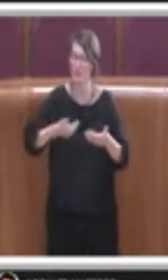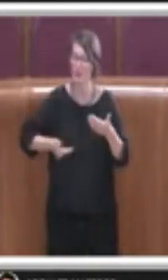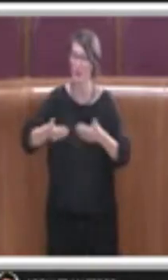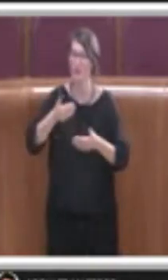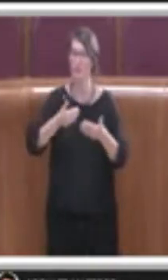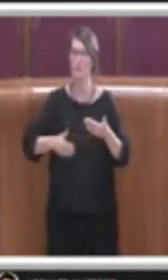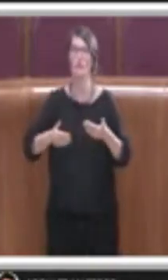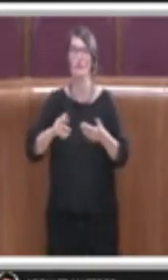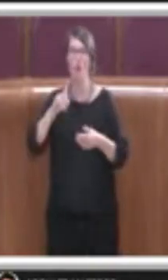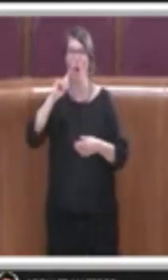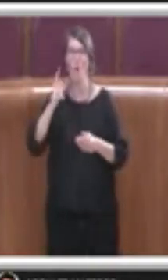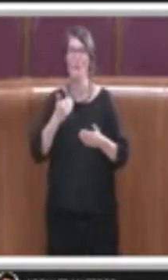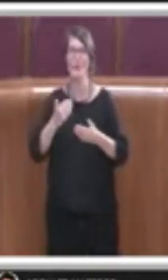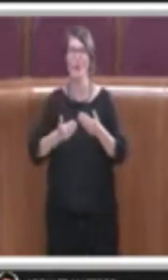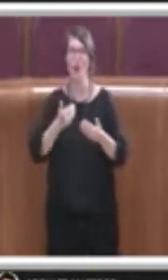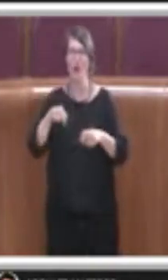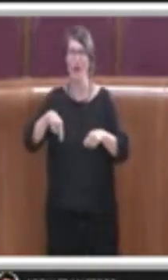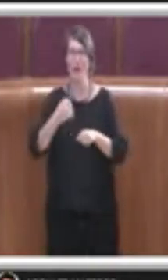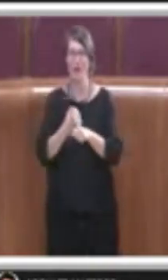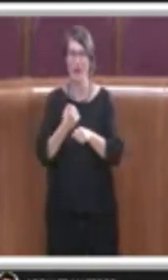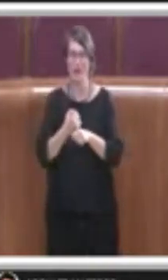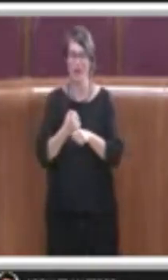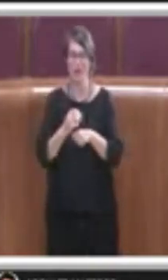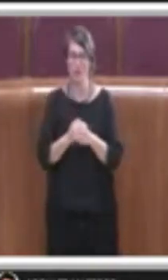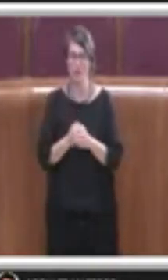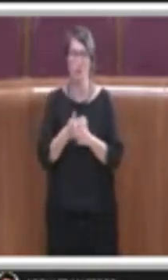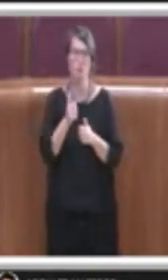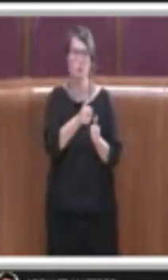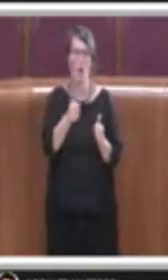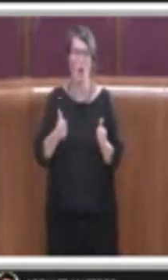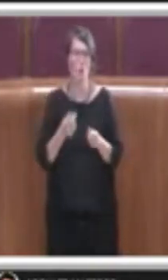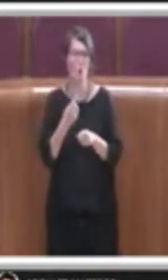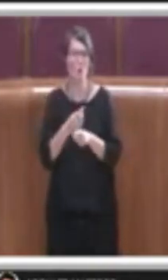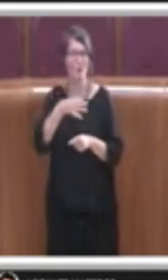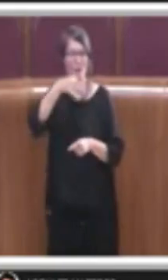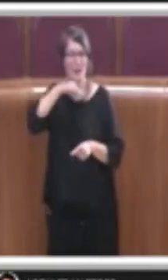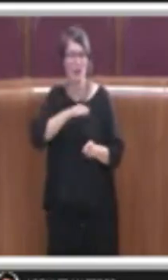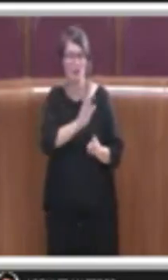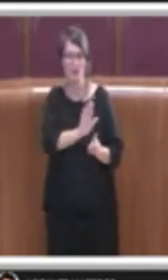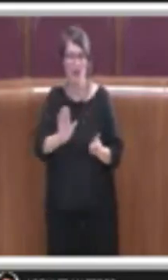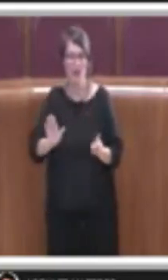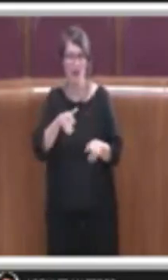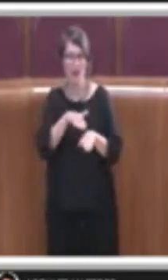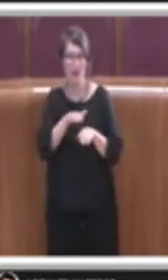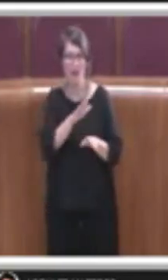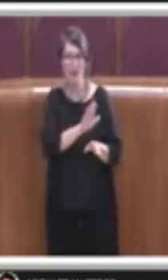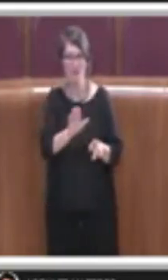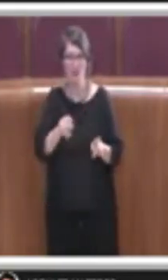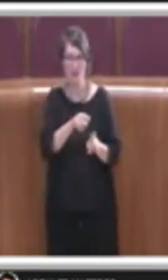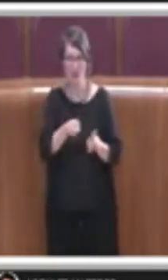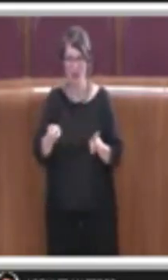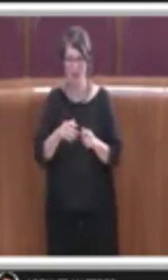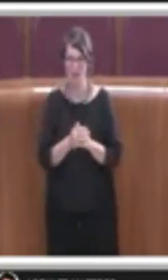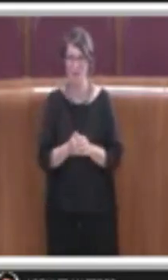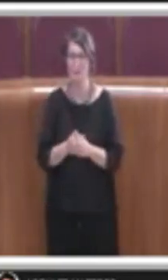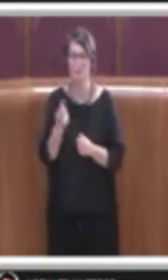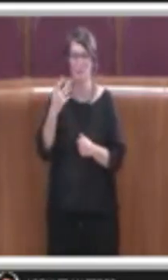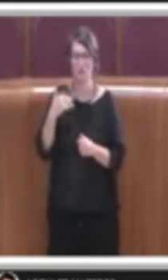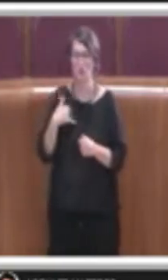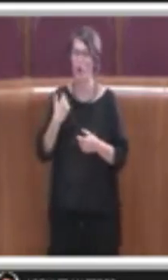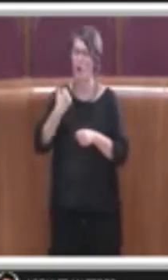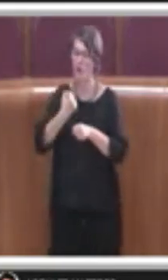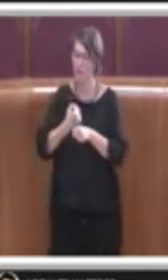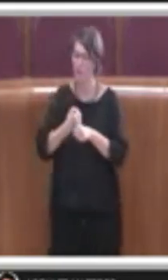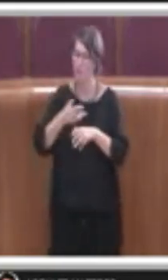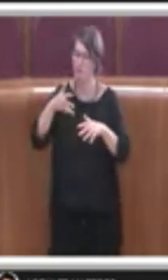esperienza e la loro competenza. So che hanno partecipato sia le commissioni consigliari preposte al dibattito e successivamente hanno lavorato in modo più